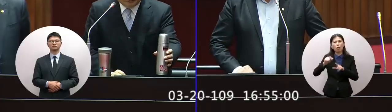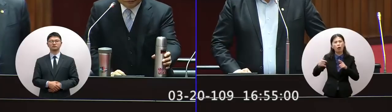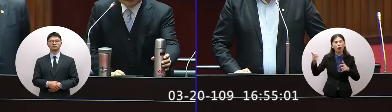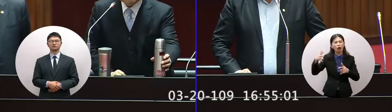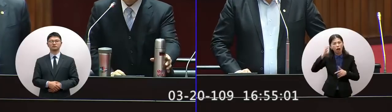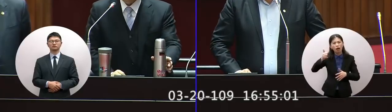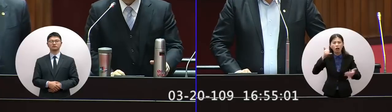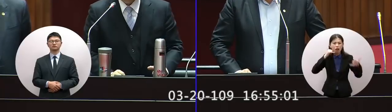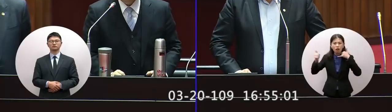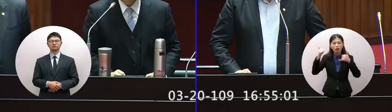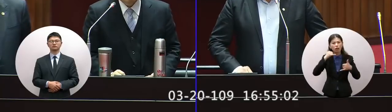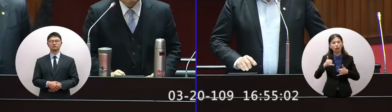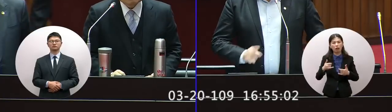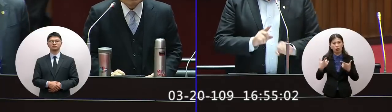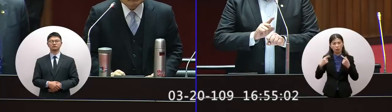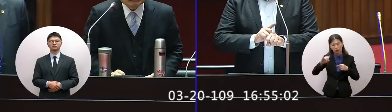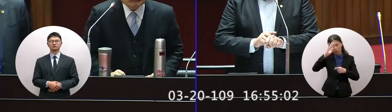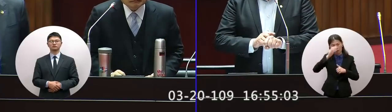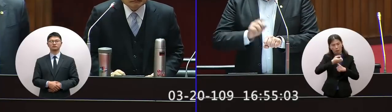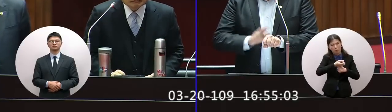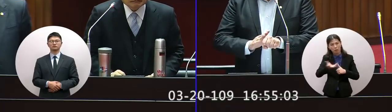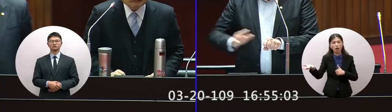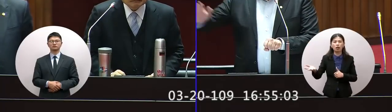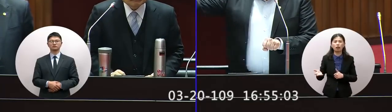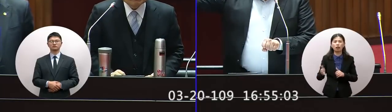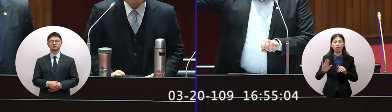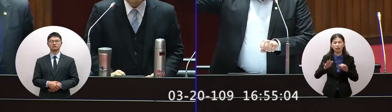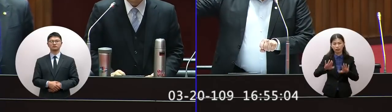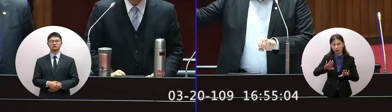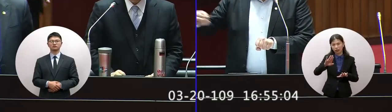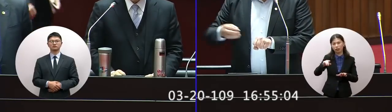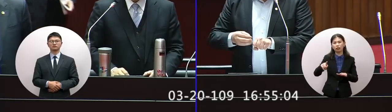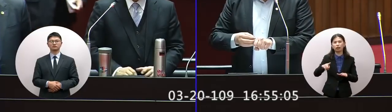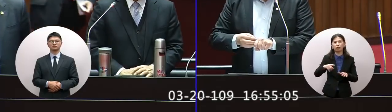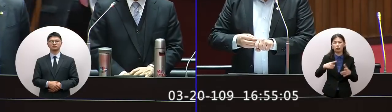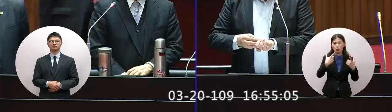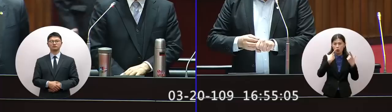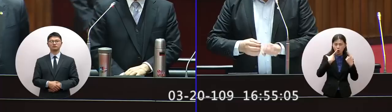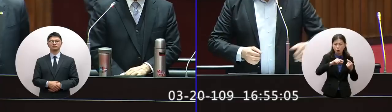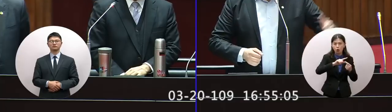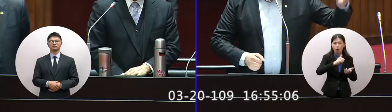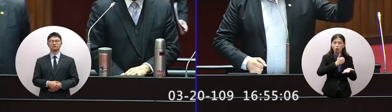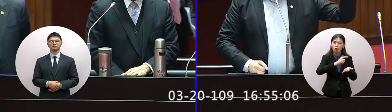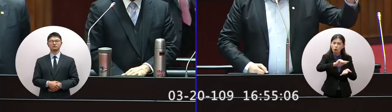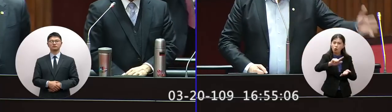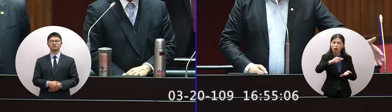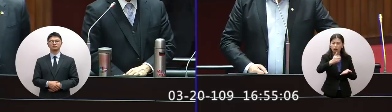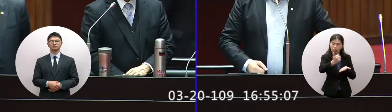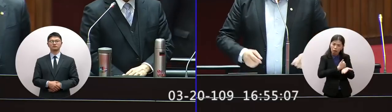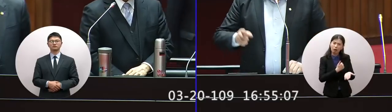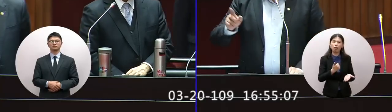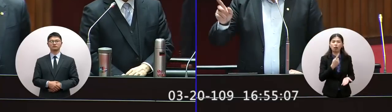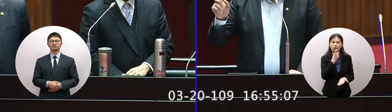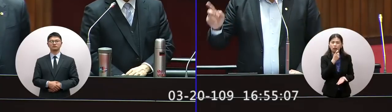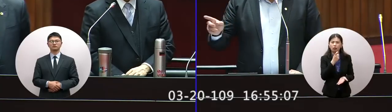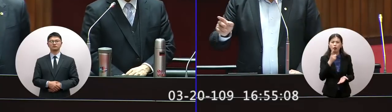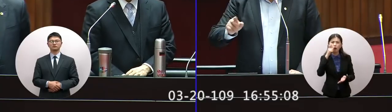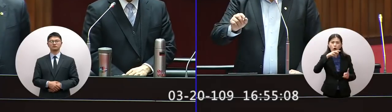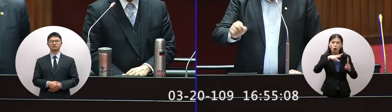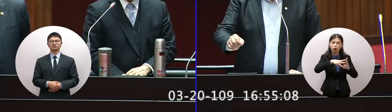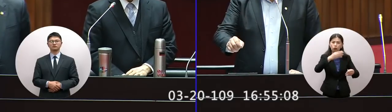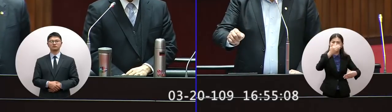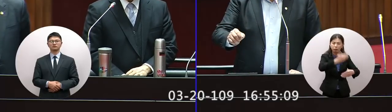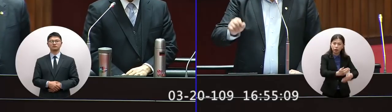本來大發的現在兩個麻煩一方面原物料進不來後來歐洲關了今天